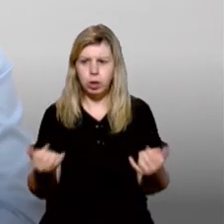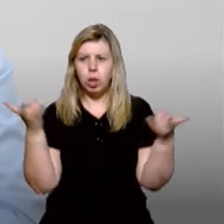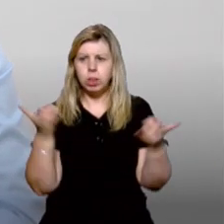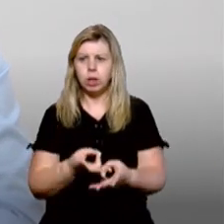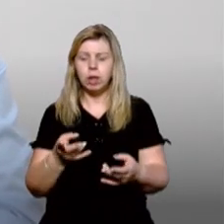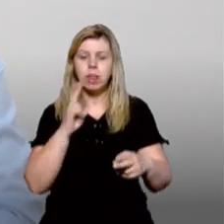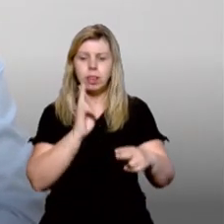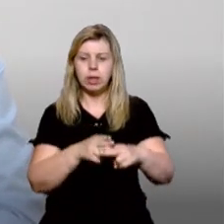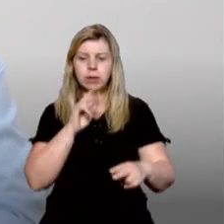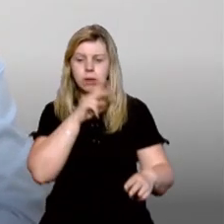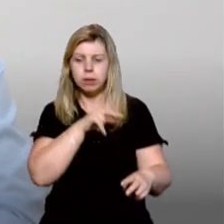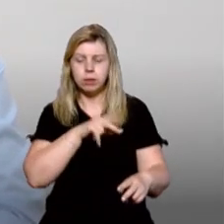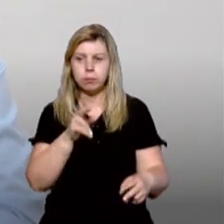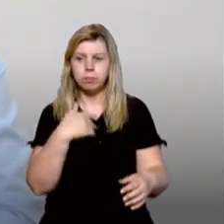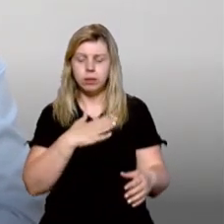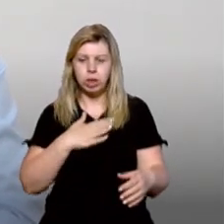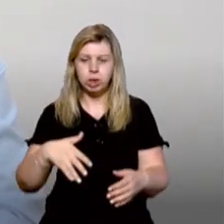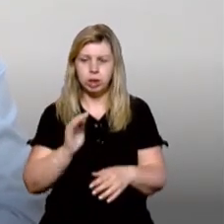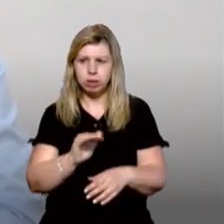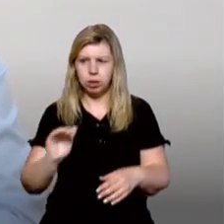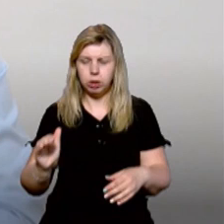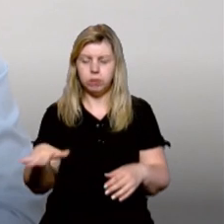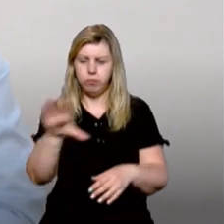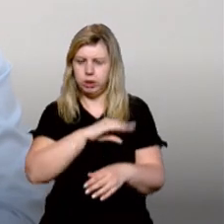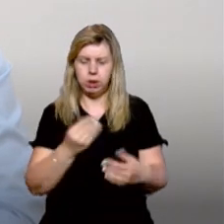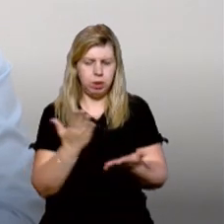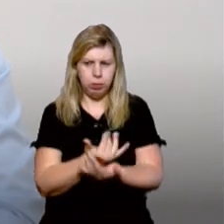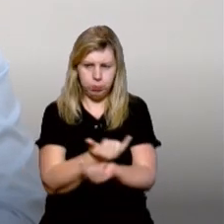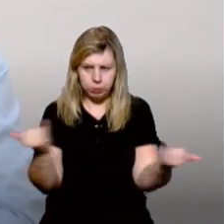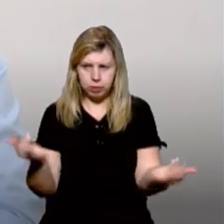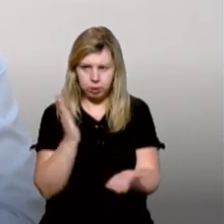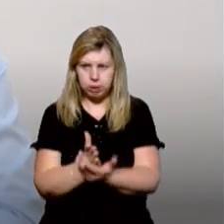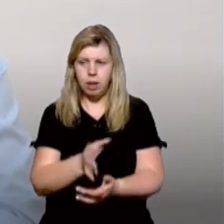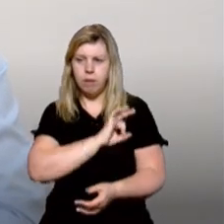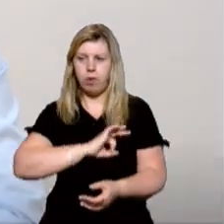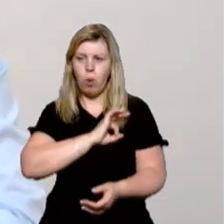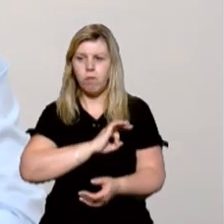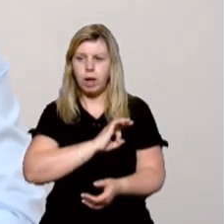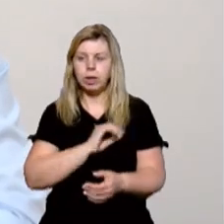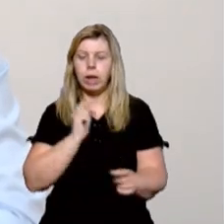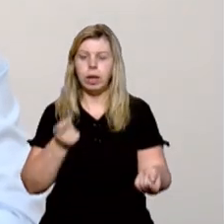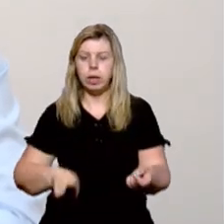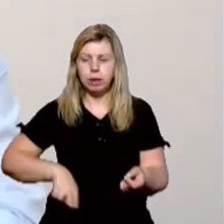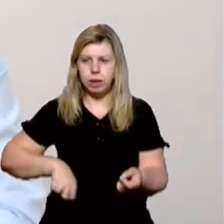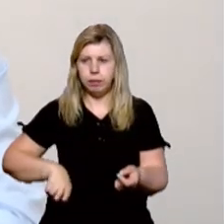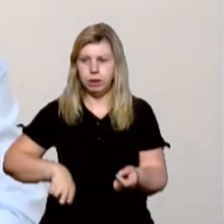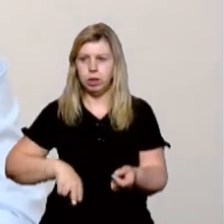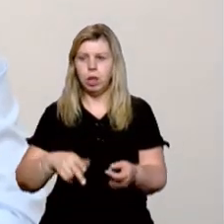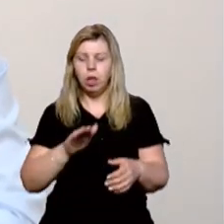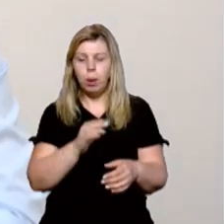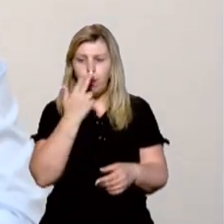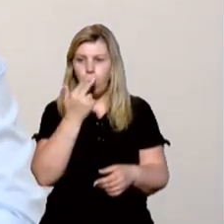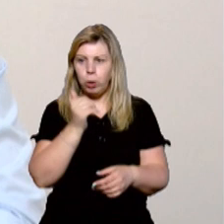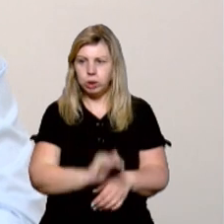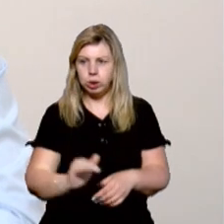необхідними дезінфікуючими засобами наші дошкільні навчальні заходи забезпечені. Вихователі, керівники, молодші,